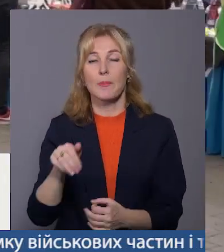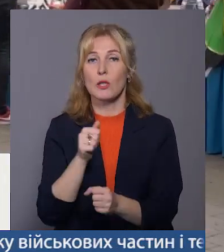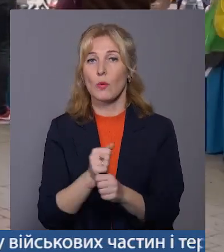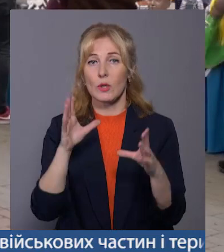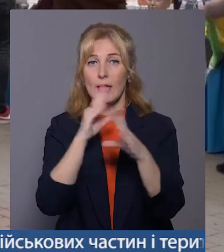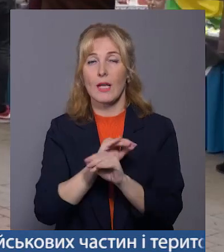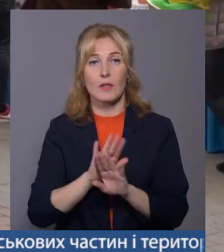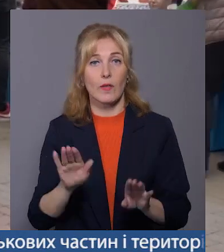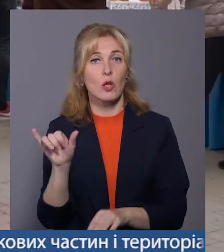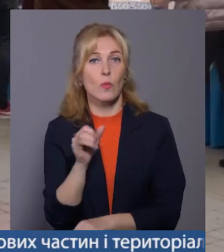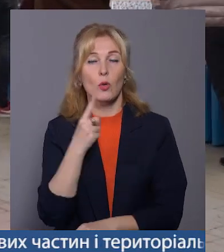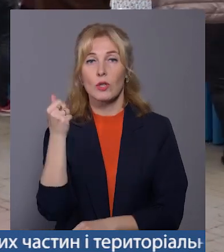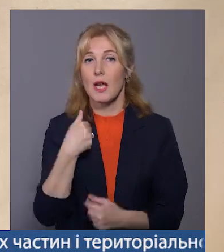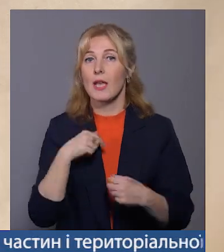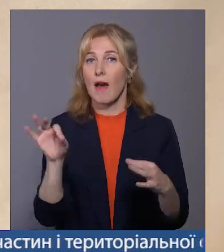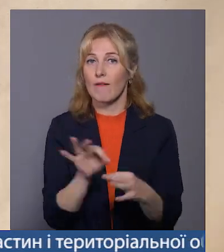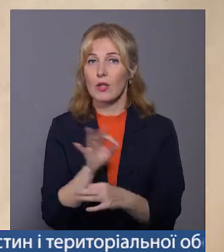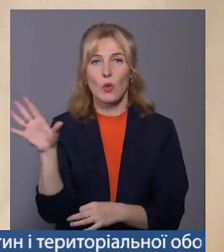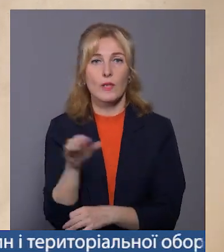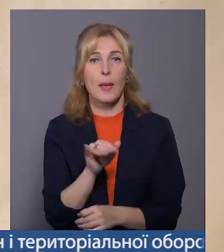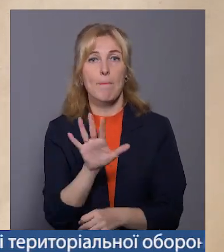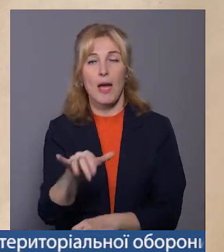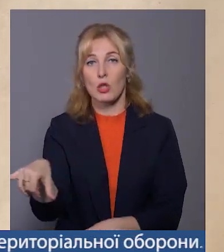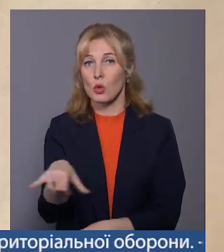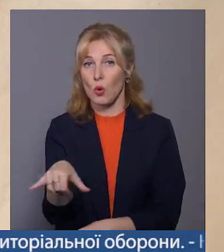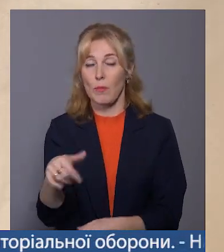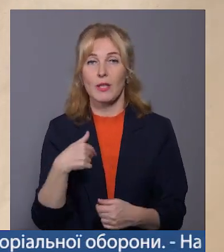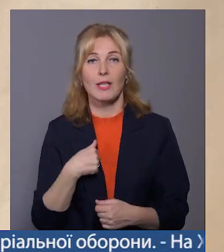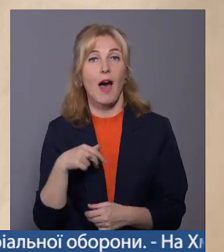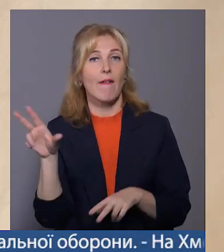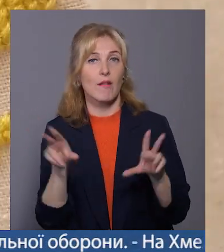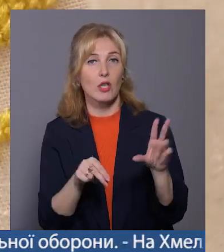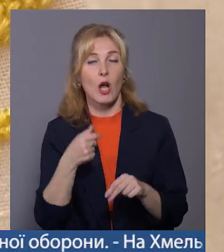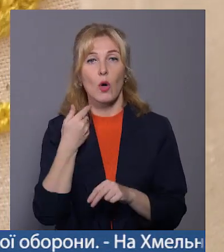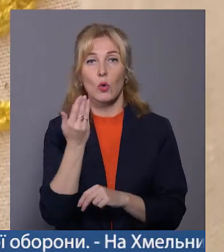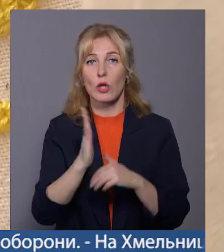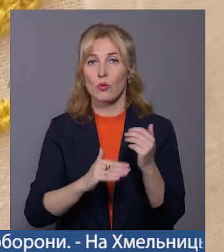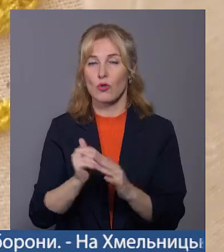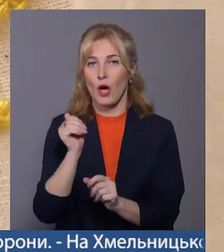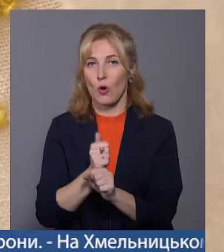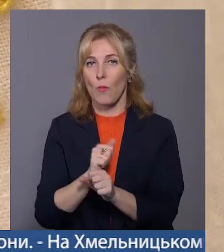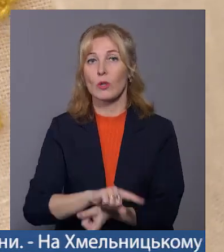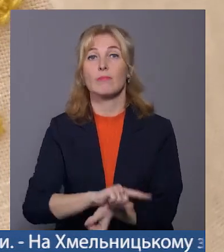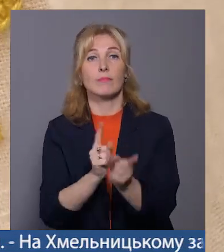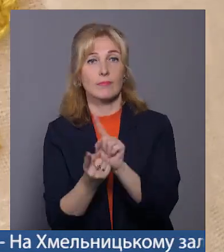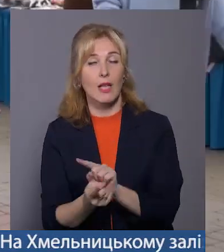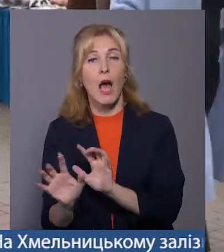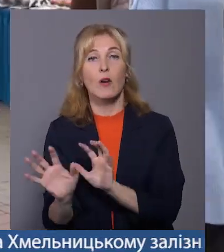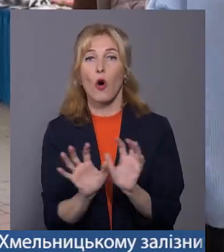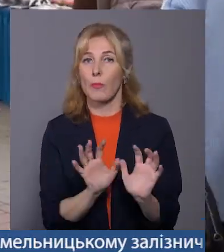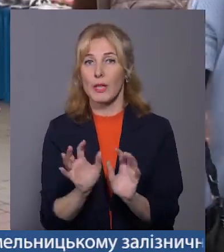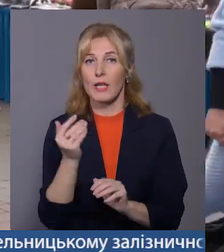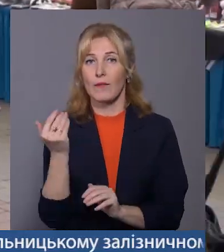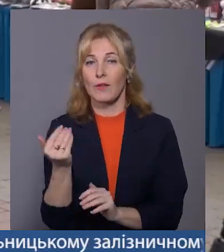тому саме за суботу і неділю вишила усі п'ять шоперів. Я взагалі вважаю, що саме коли ручна робота цей виріб перетворюється в оберіг, або